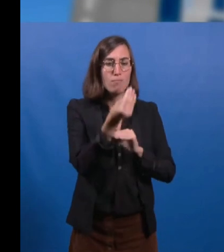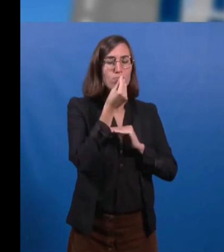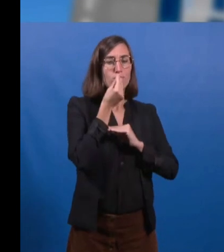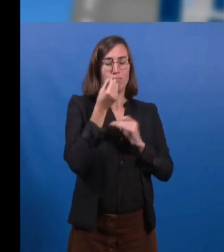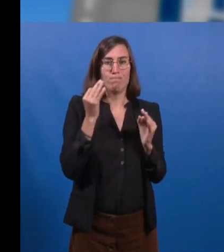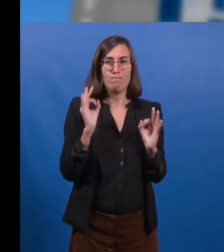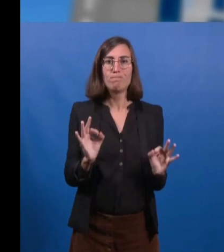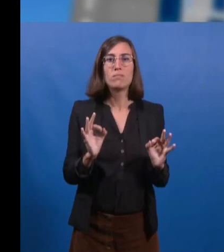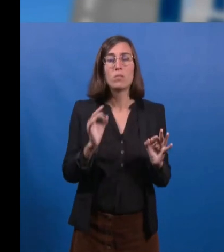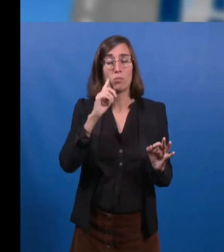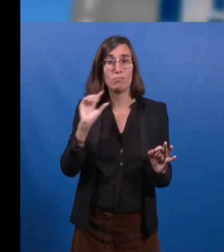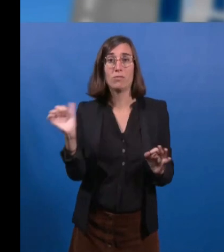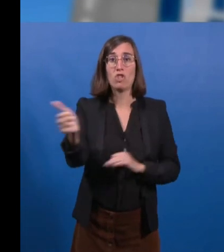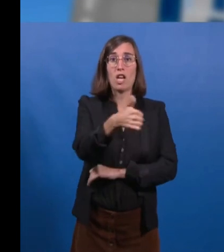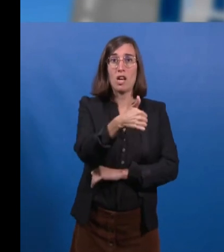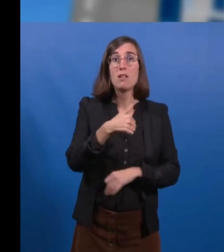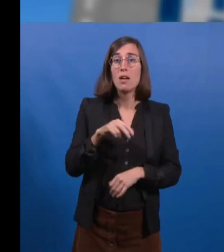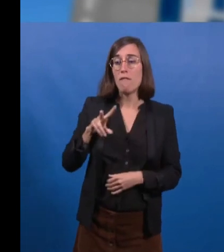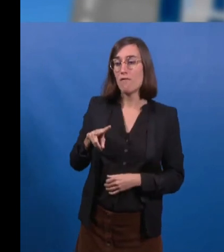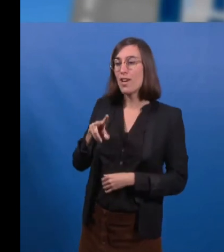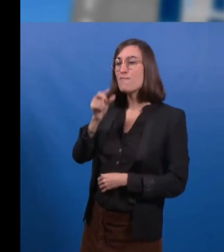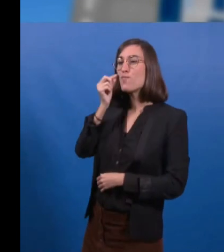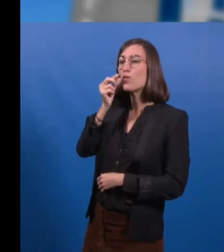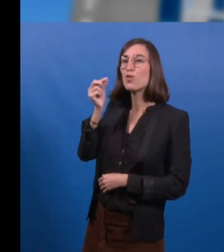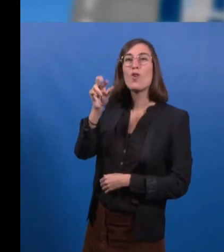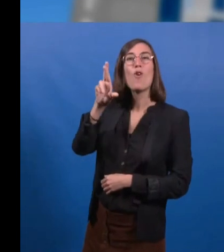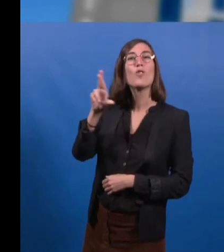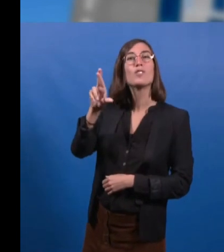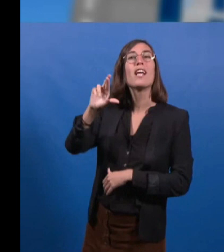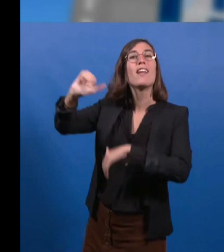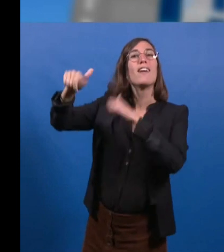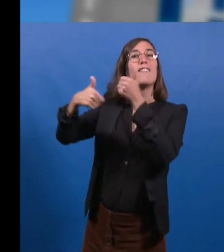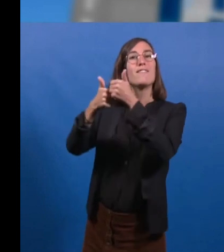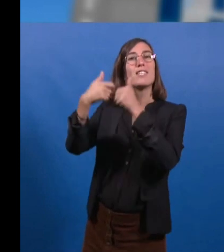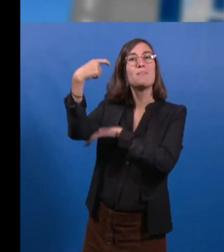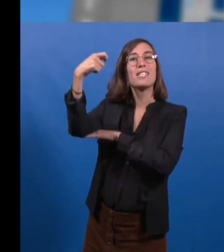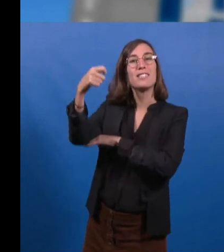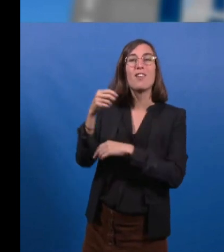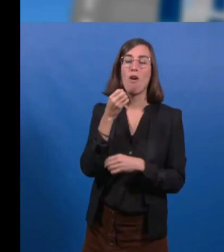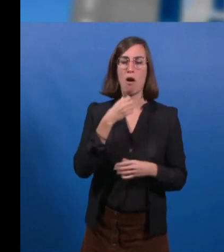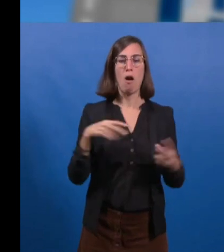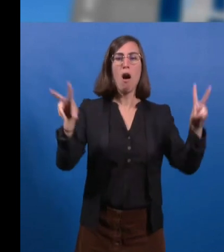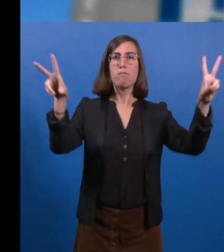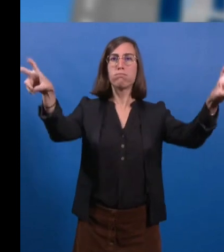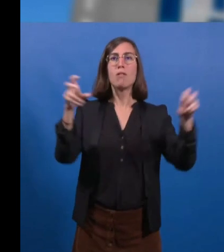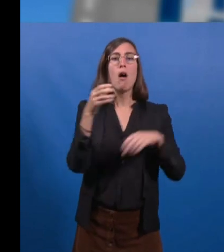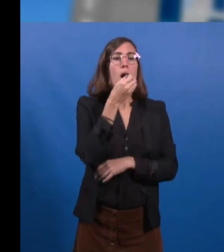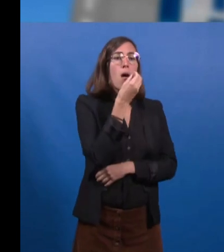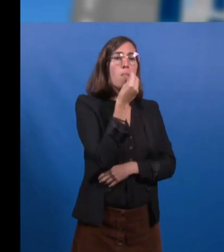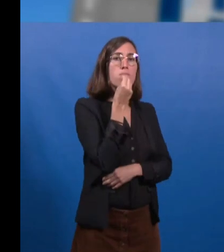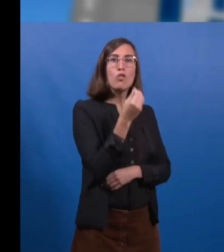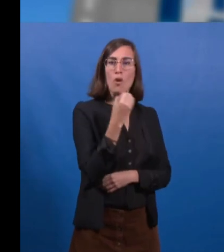monsieur Roussel que notre premier vice-président, manger de bons légumes, une bonne viande ou un bon fromage ne doit pas être